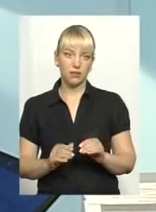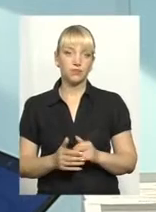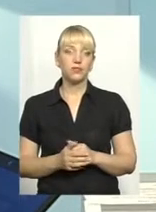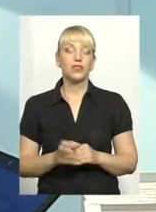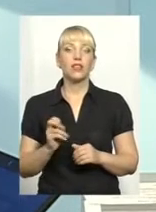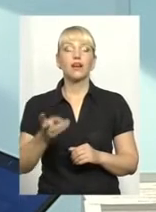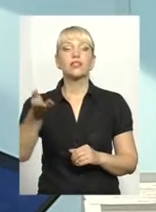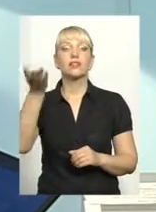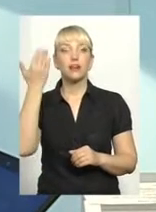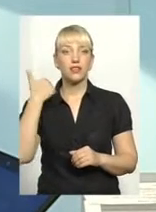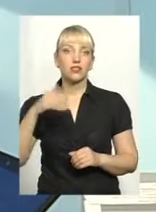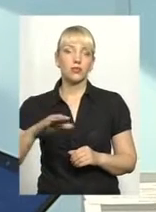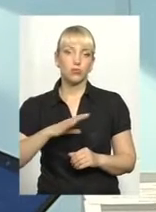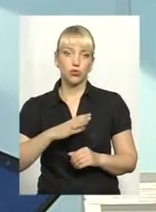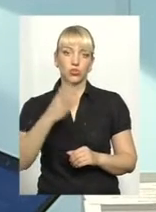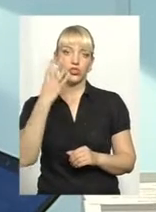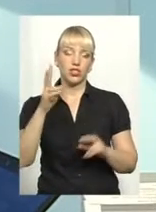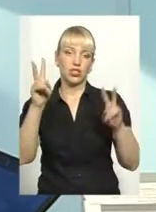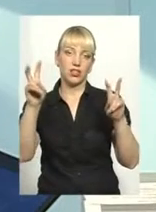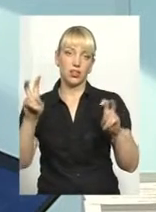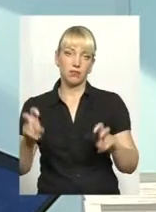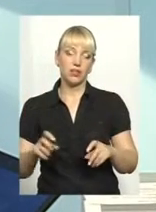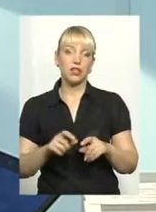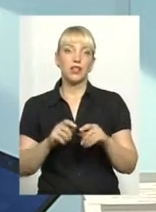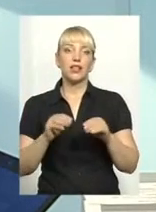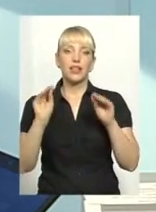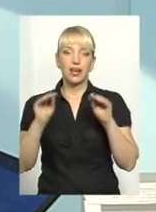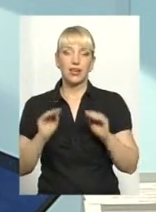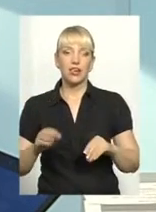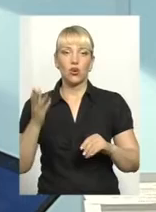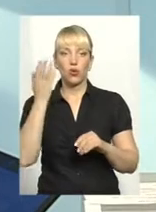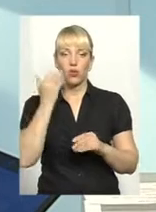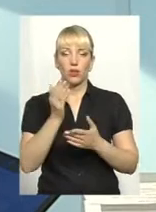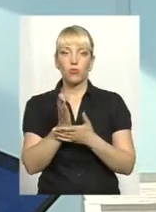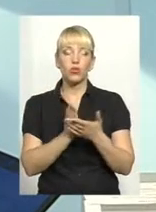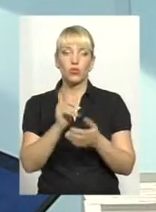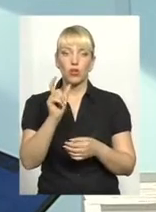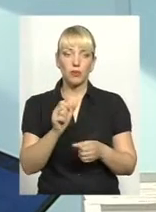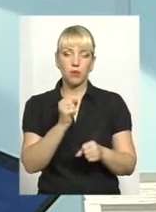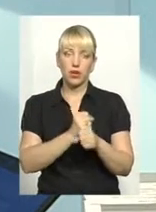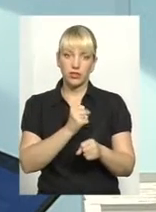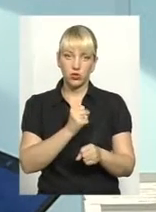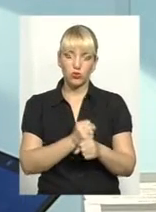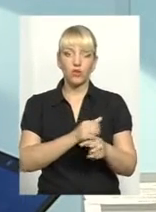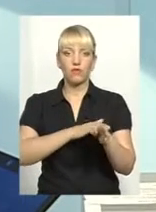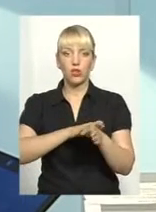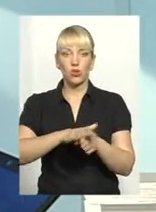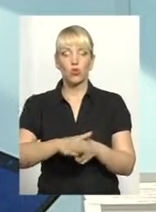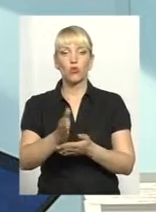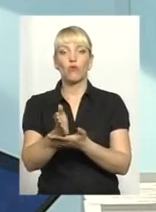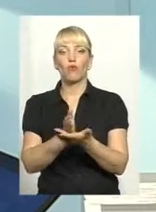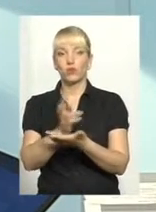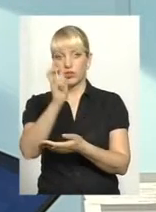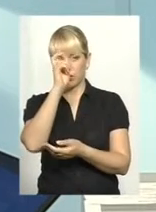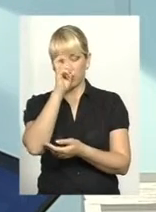як і раніше, було чотири типи декларацій. Це коли посадова особа працює, виконує функції держави. Також,